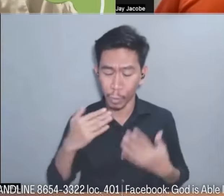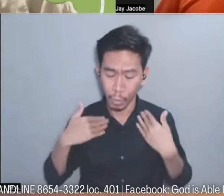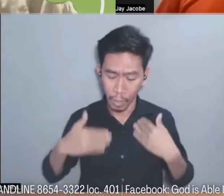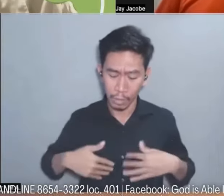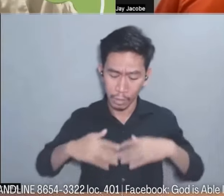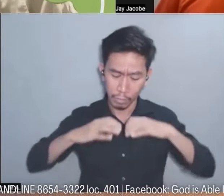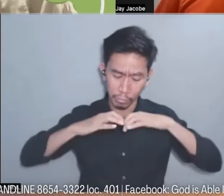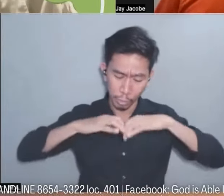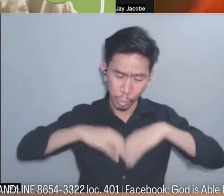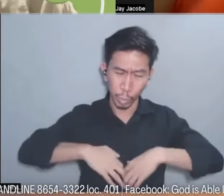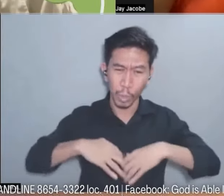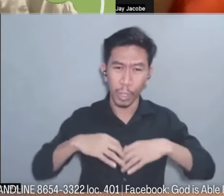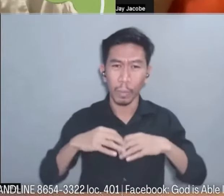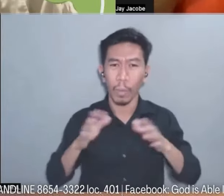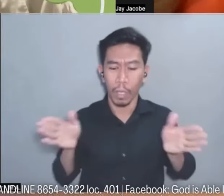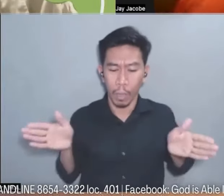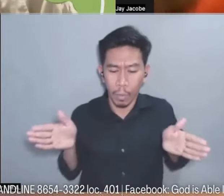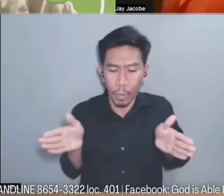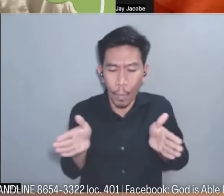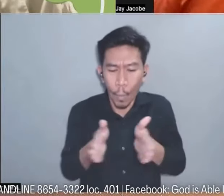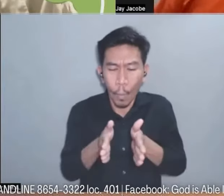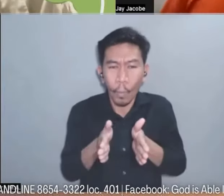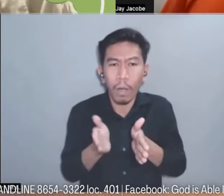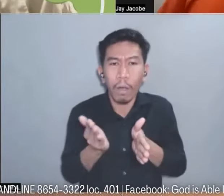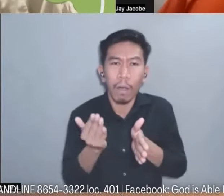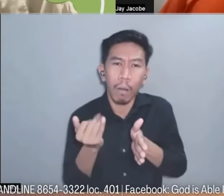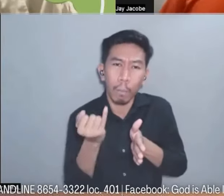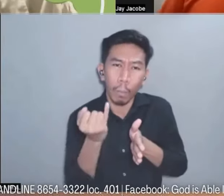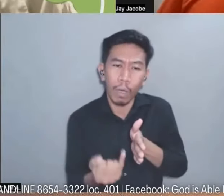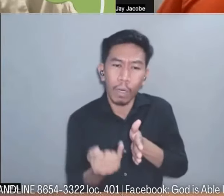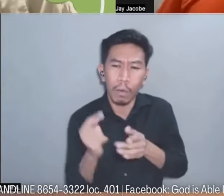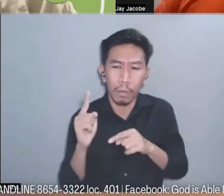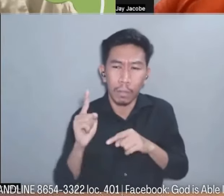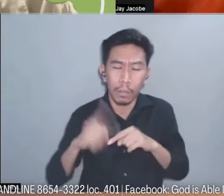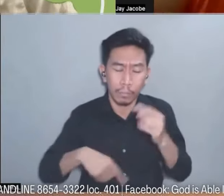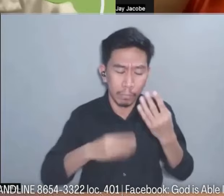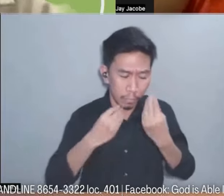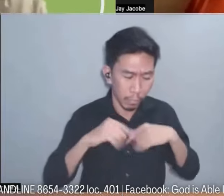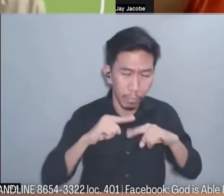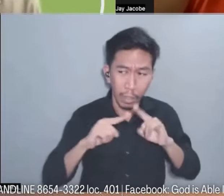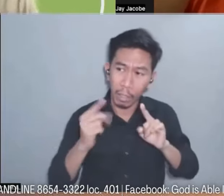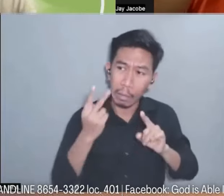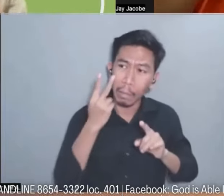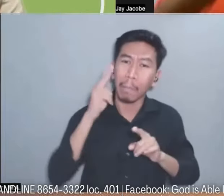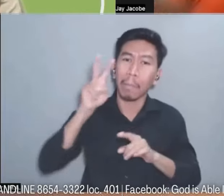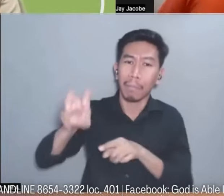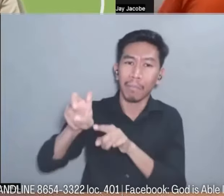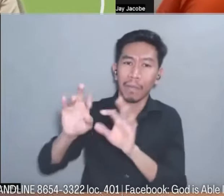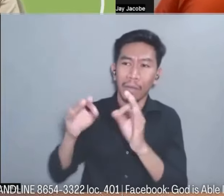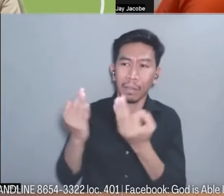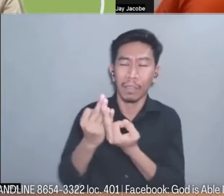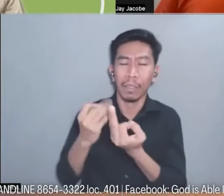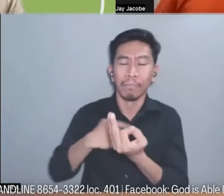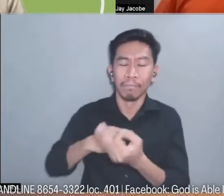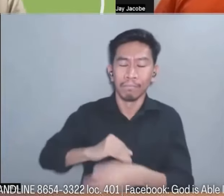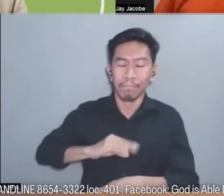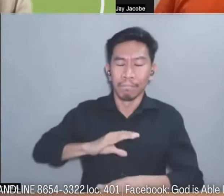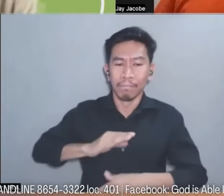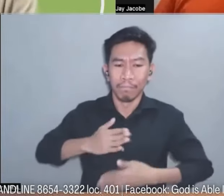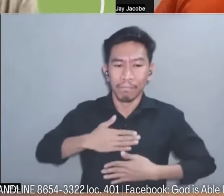payat at hindi makakain yung nakita ko po sila natuwa na ako pero nandun na po ako sa bahay ng aking